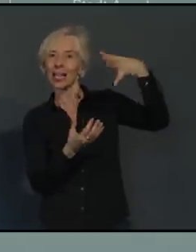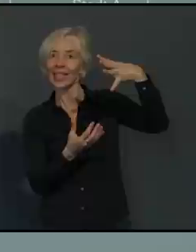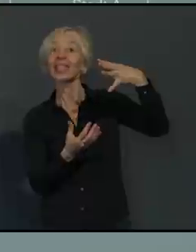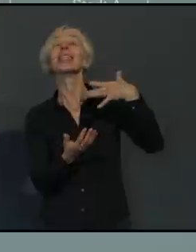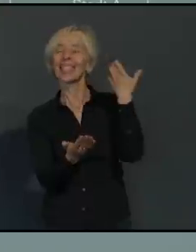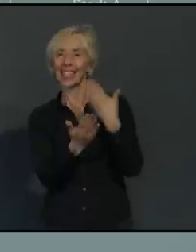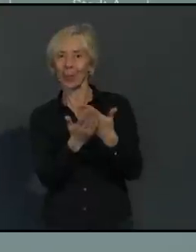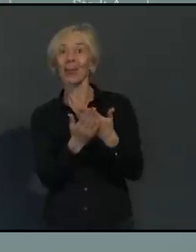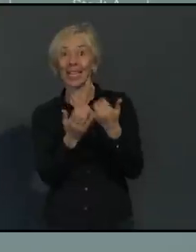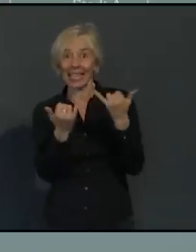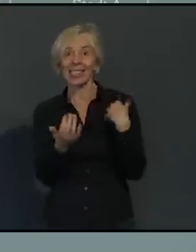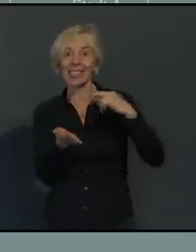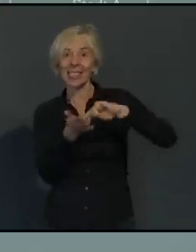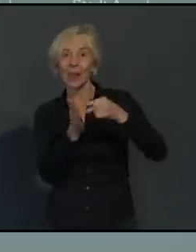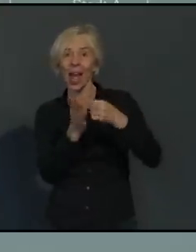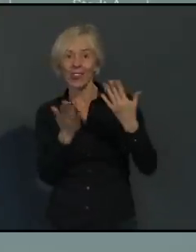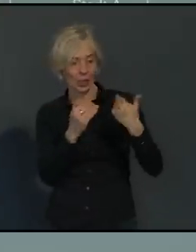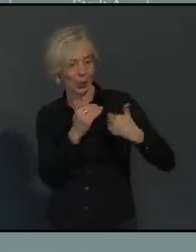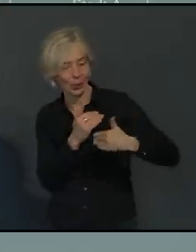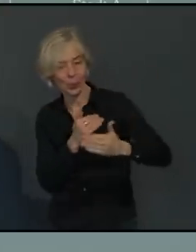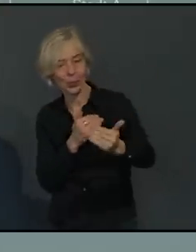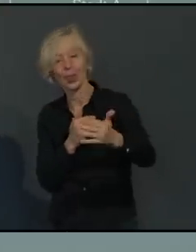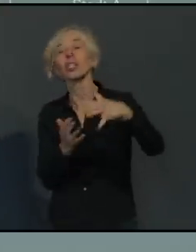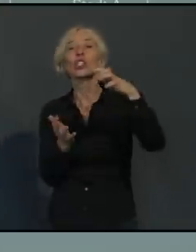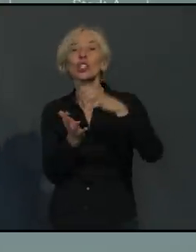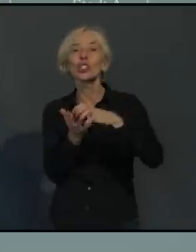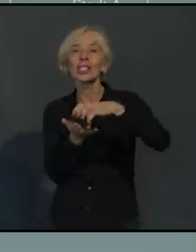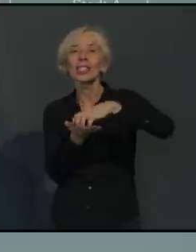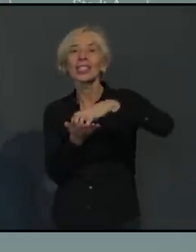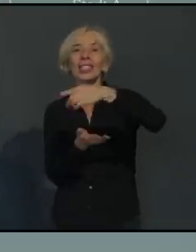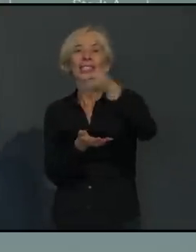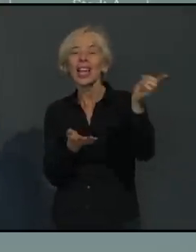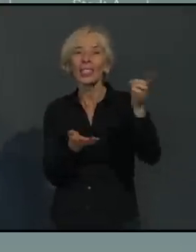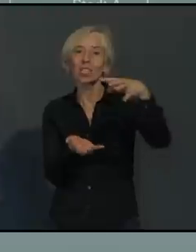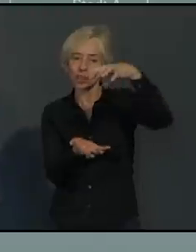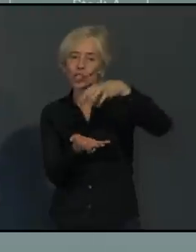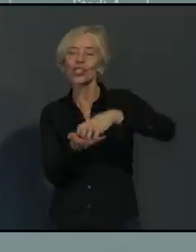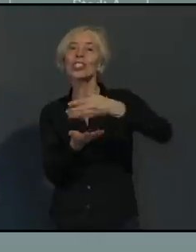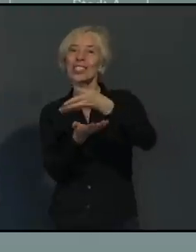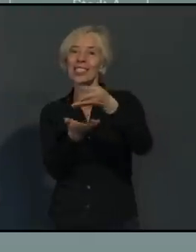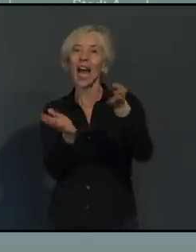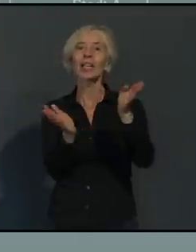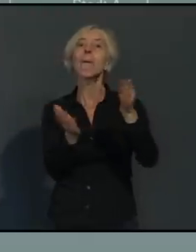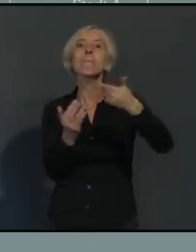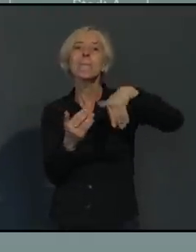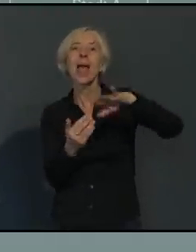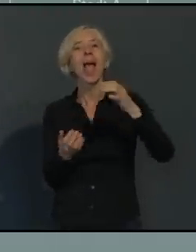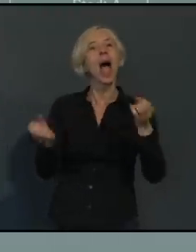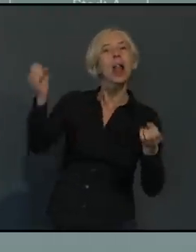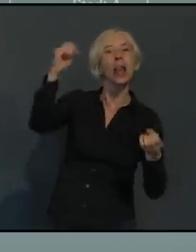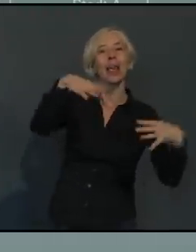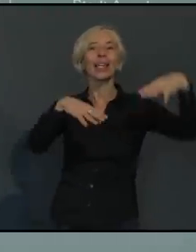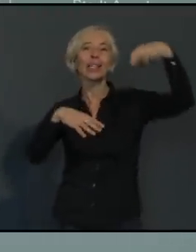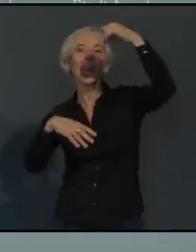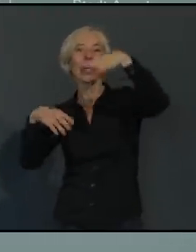Installationen in der Stadt machen. Natürlich keine Shows, damit man das nicht falsch versteht. Es geht einfach um eine schöne,